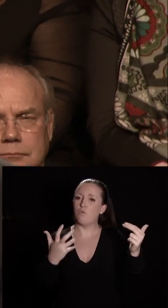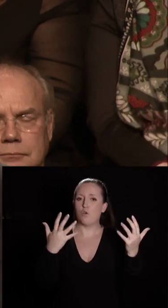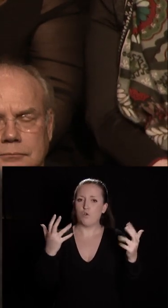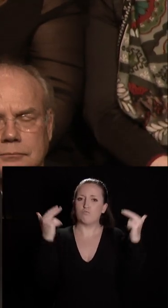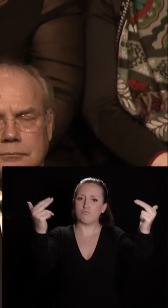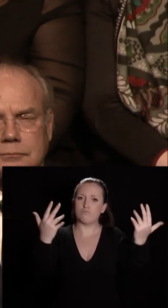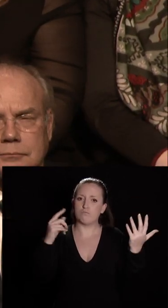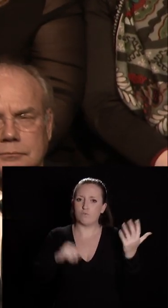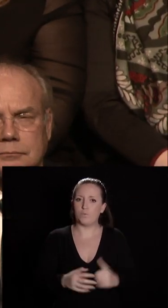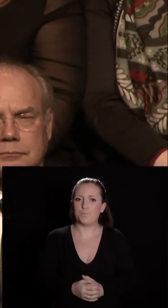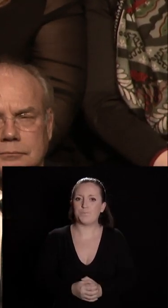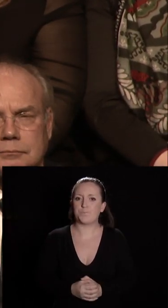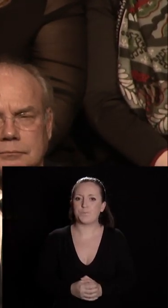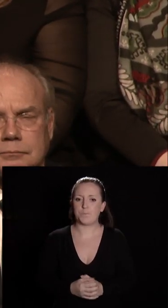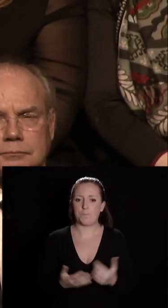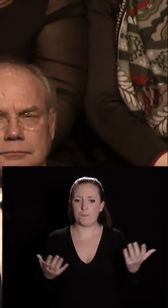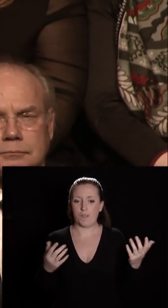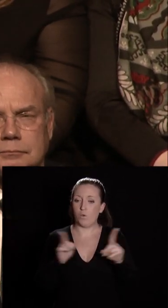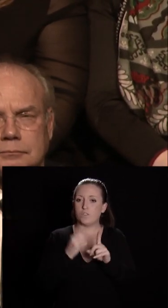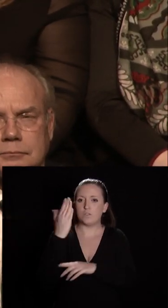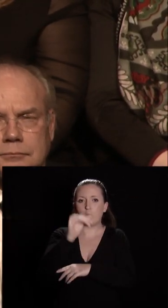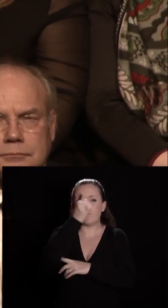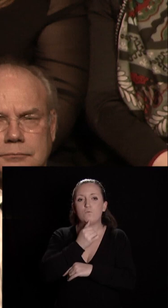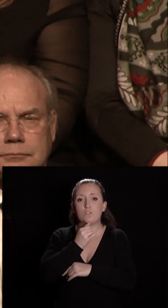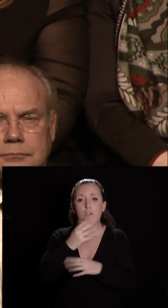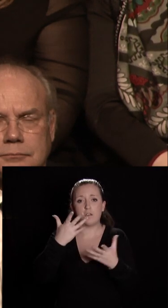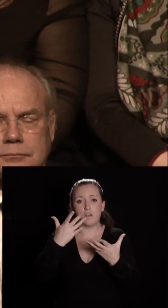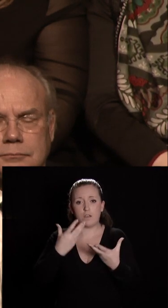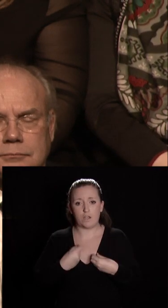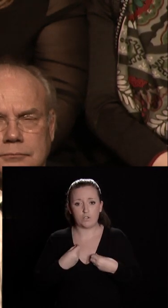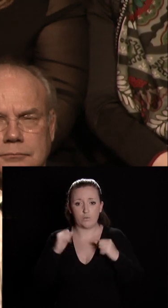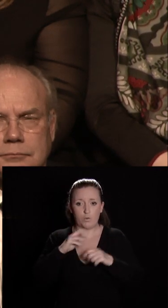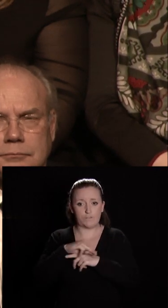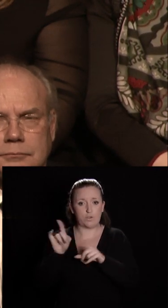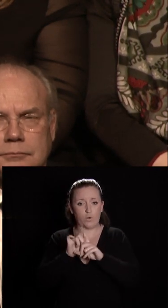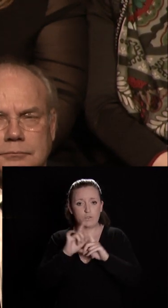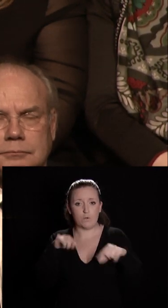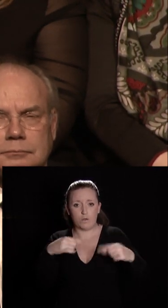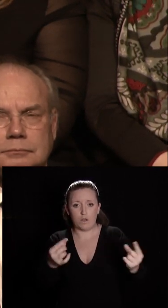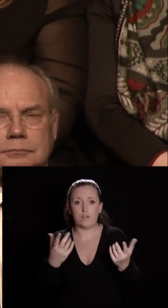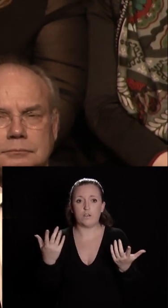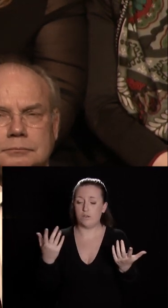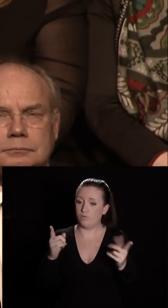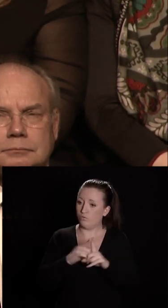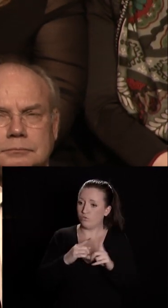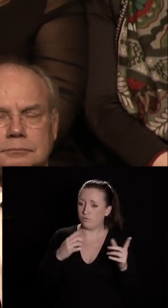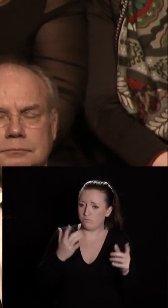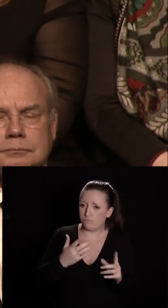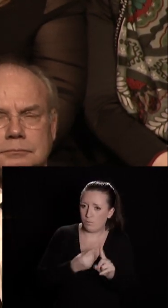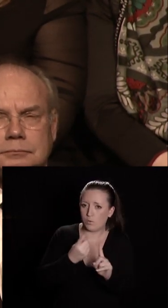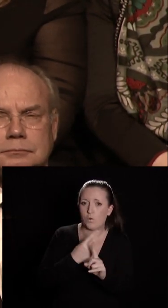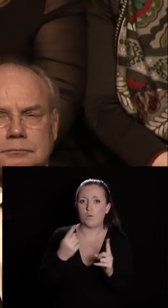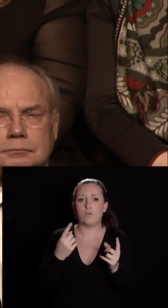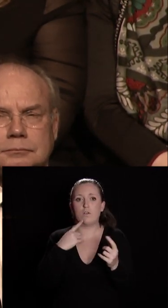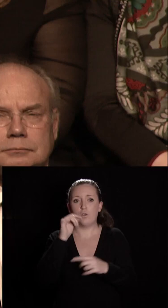l'avons et puis d'autres musées vous accueillent aussi et accueilleront les visiteurs et ils sont tout aussi remarquables je ne citerai pas